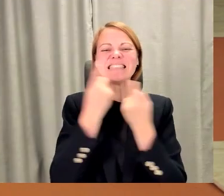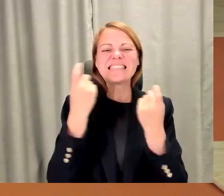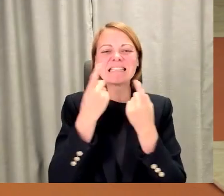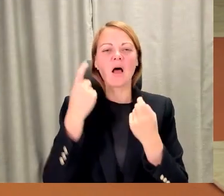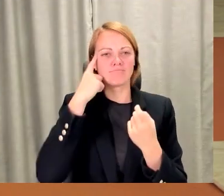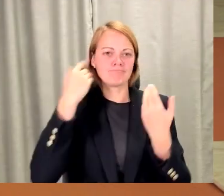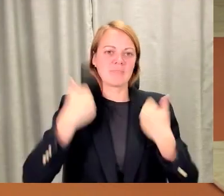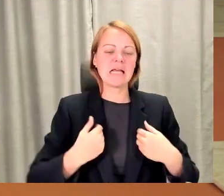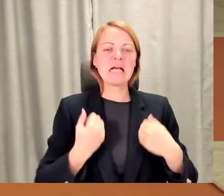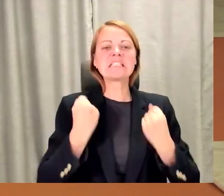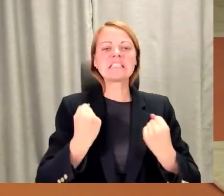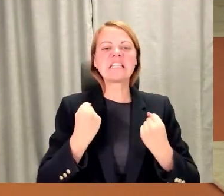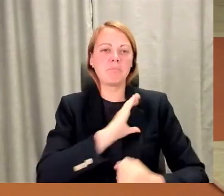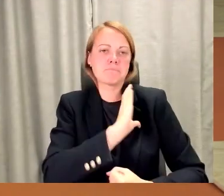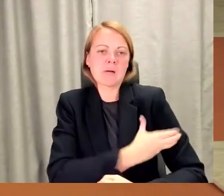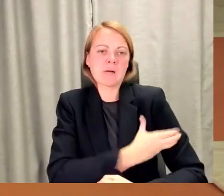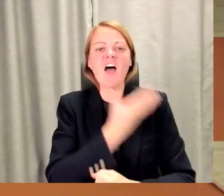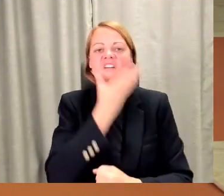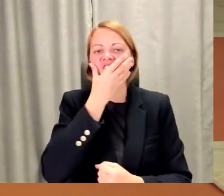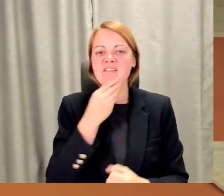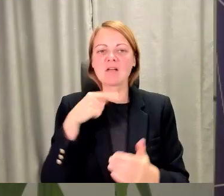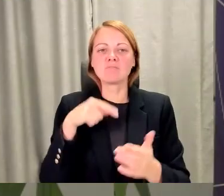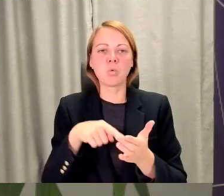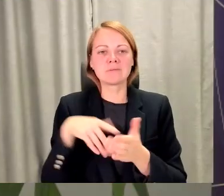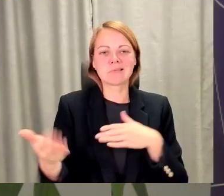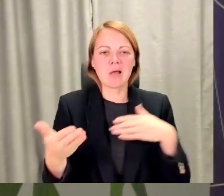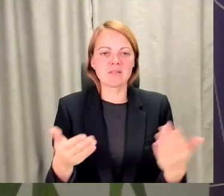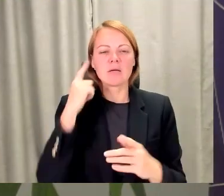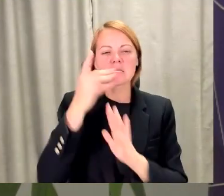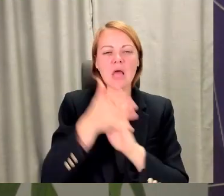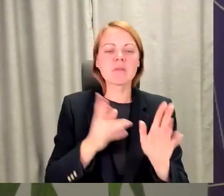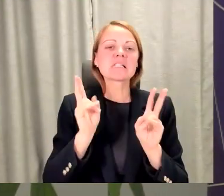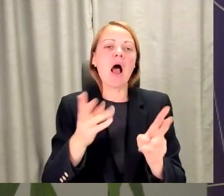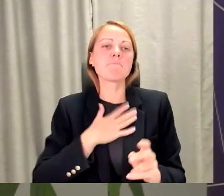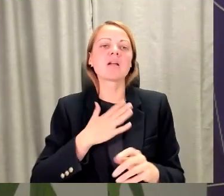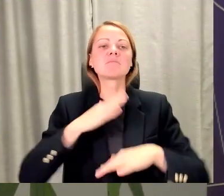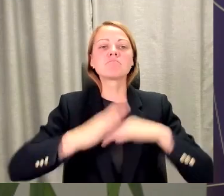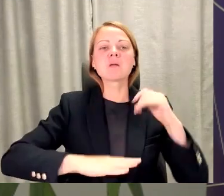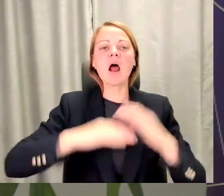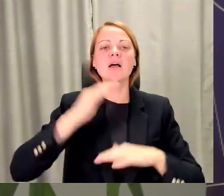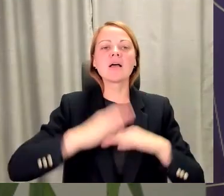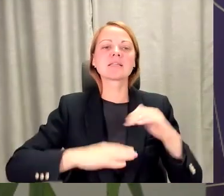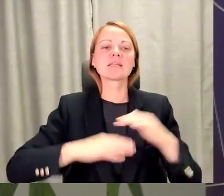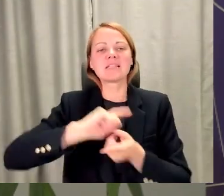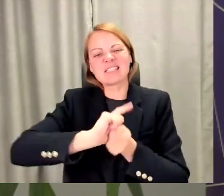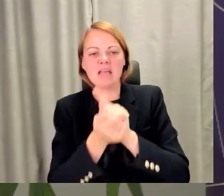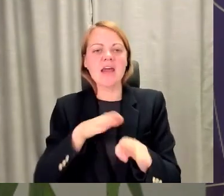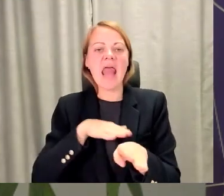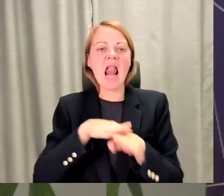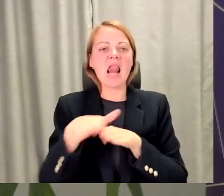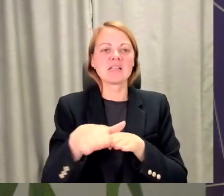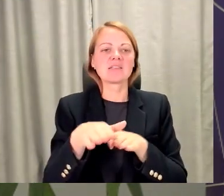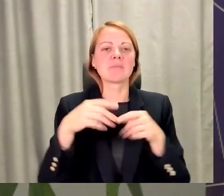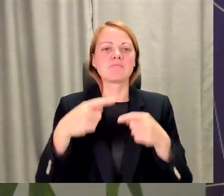noteikti saprast, kā šīs savas prasmes materializēt vai realizēt darba dzīvē, profesijā,